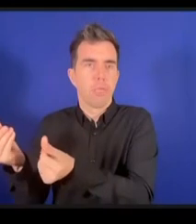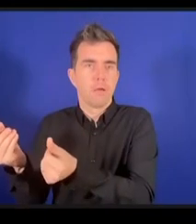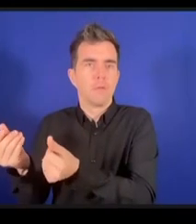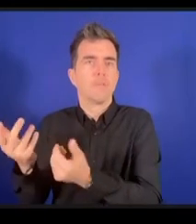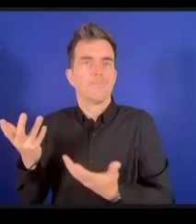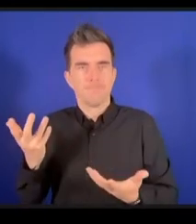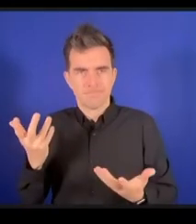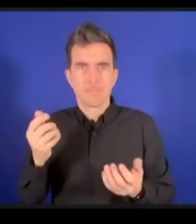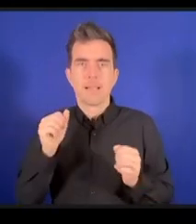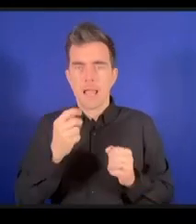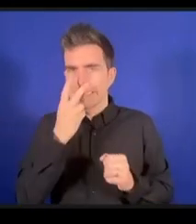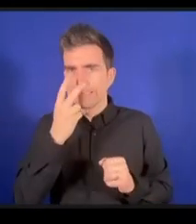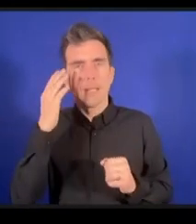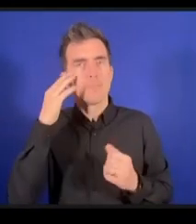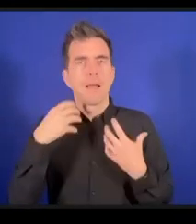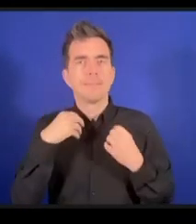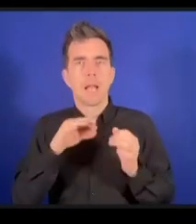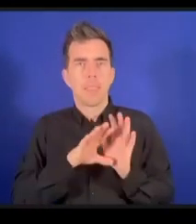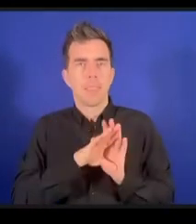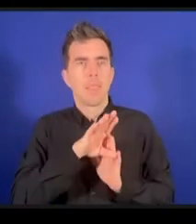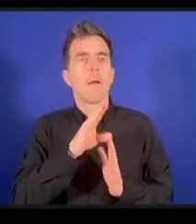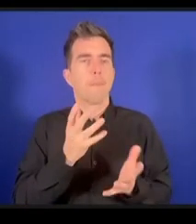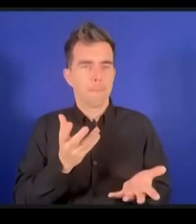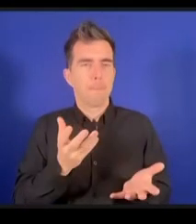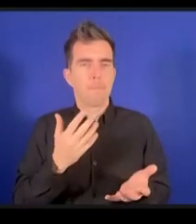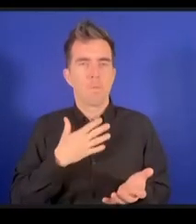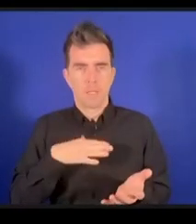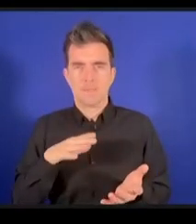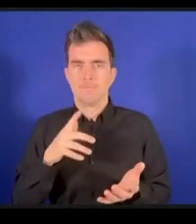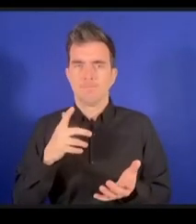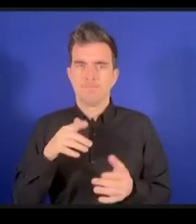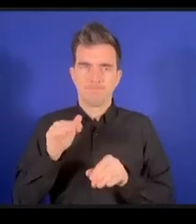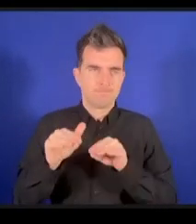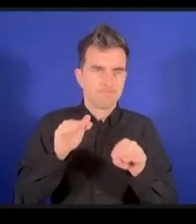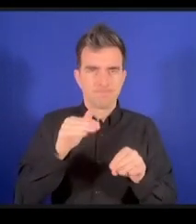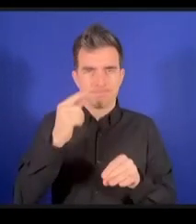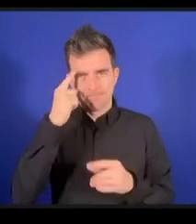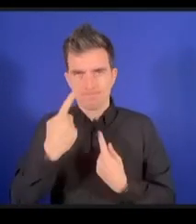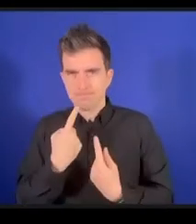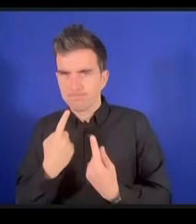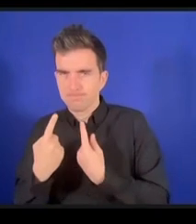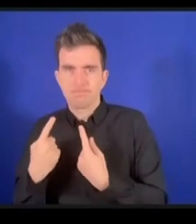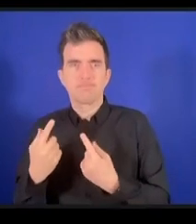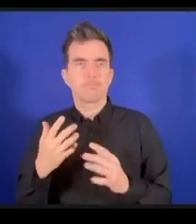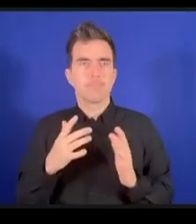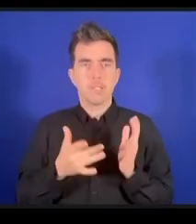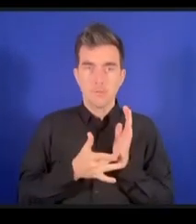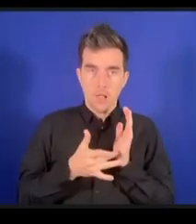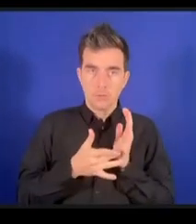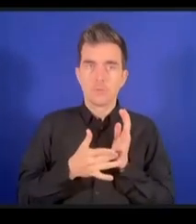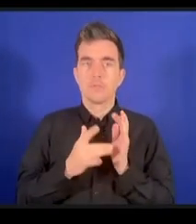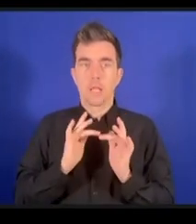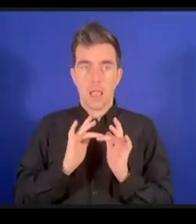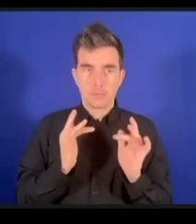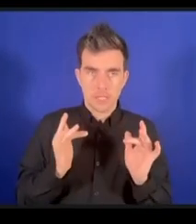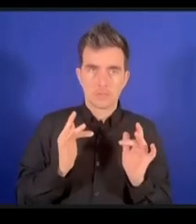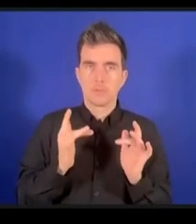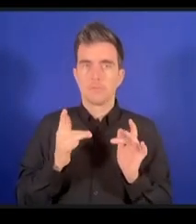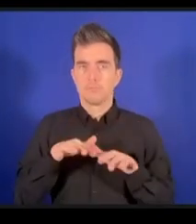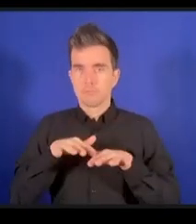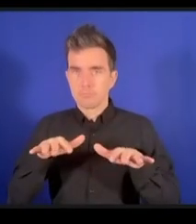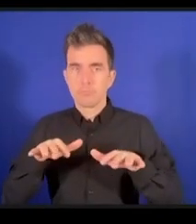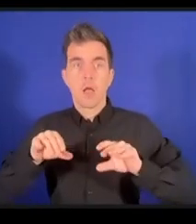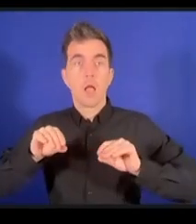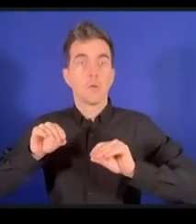et il est temps d'intégrer l'action orientée vers les obligations dans ces discussions nous devons mobiliser la technologie surtout l'internet pour propager